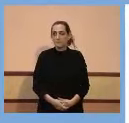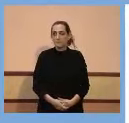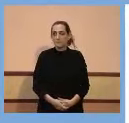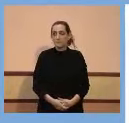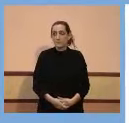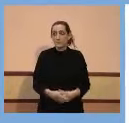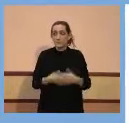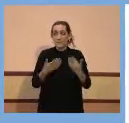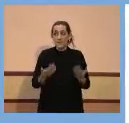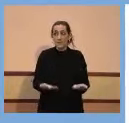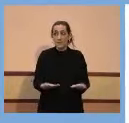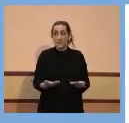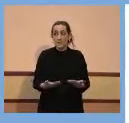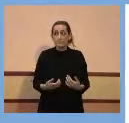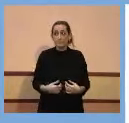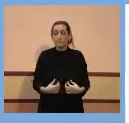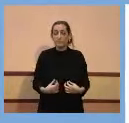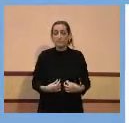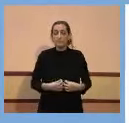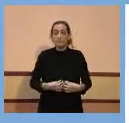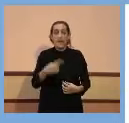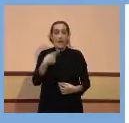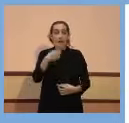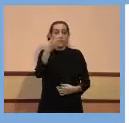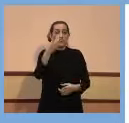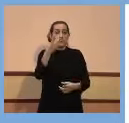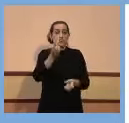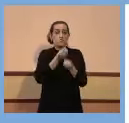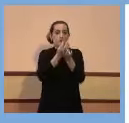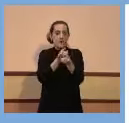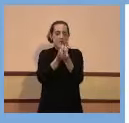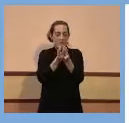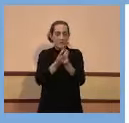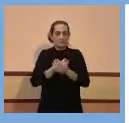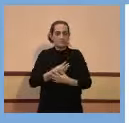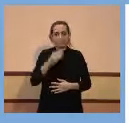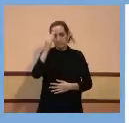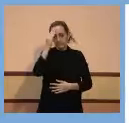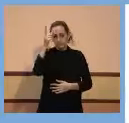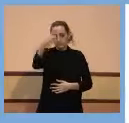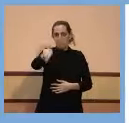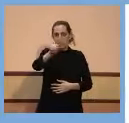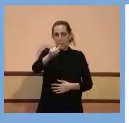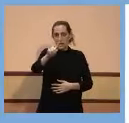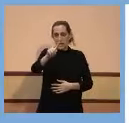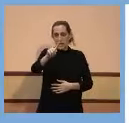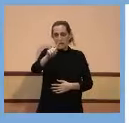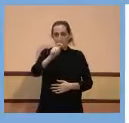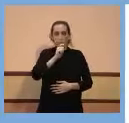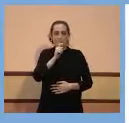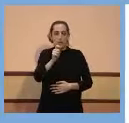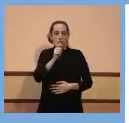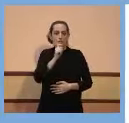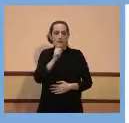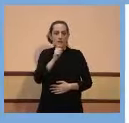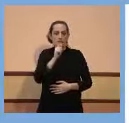Hi ha una dada que jo entenc que vostès periodísticament és una dada